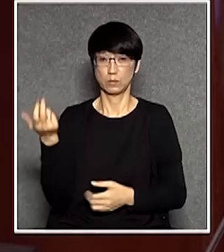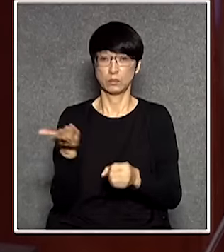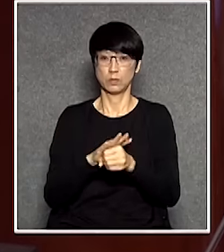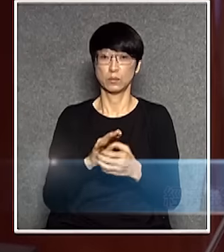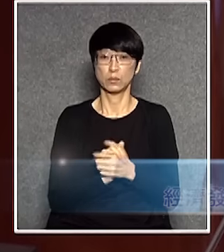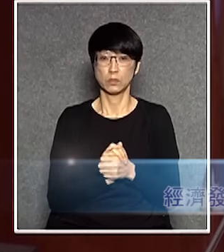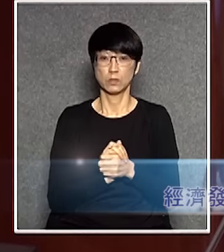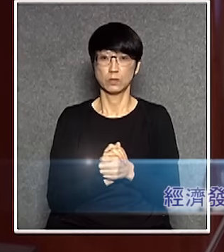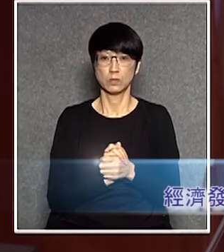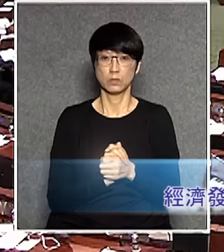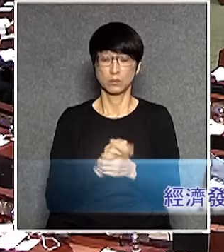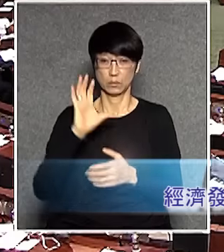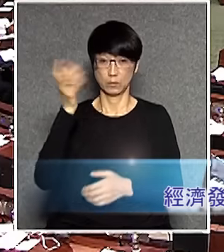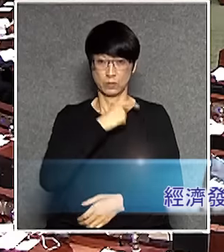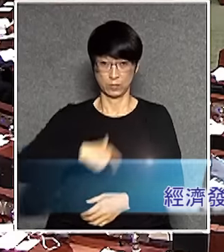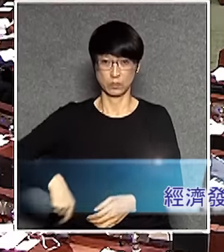黃耀文議員